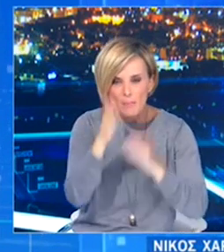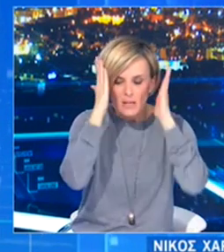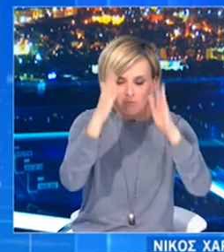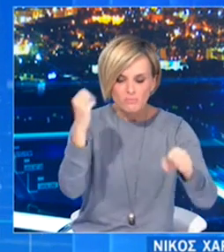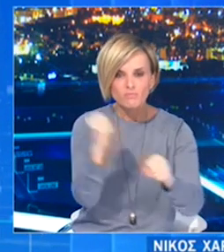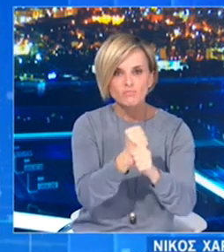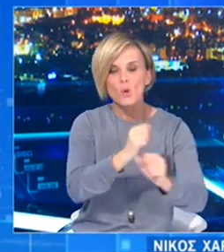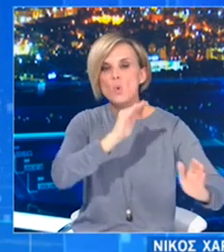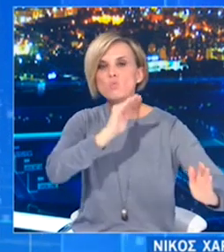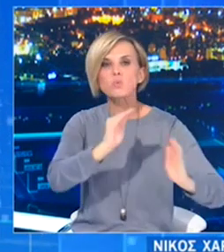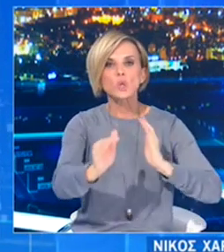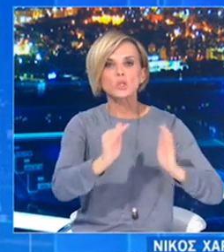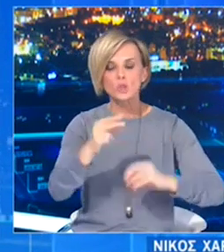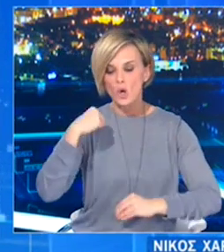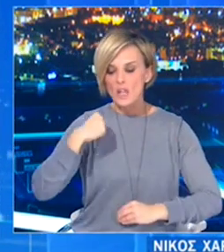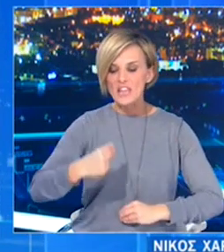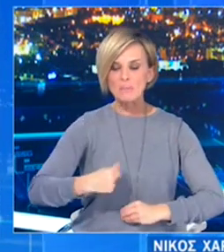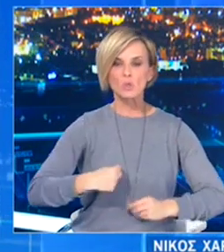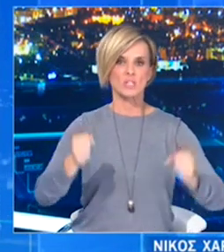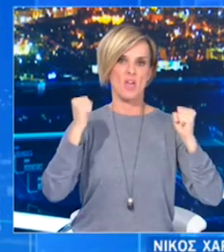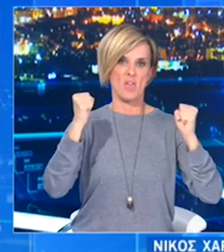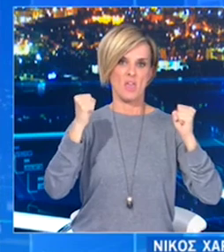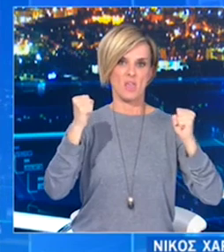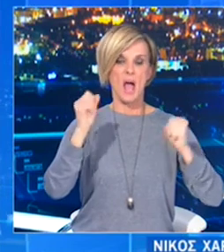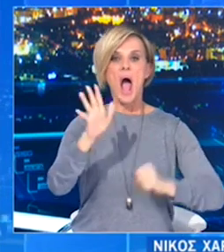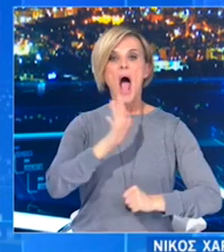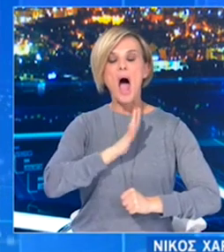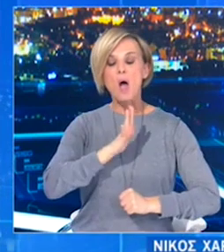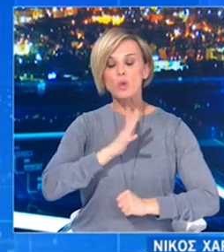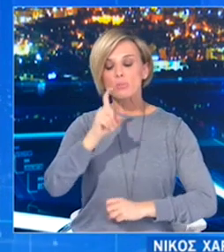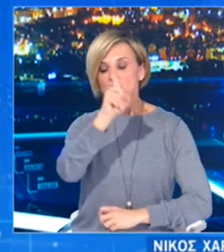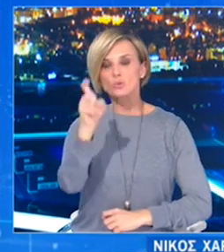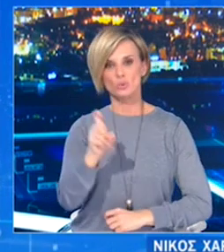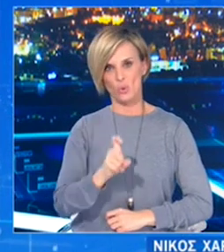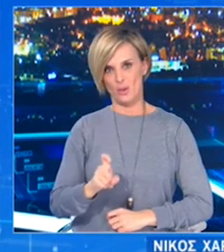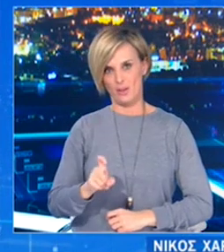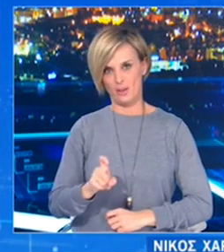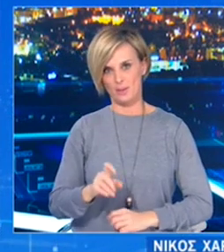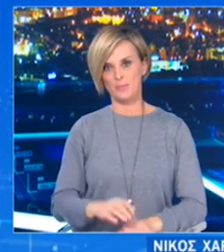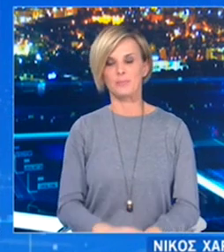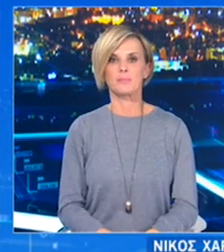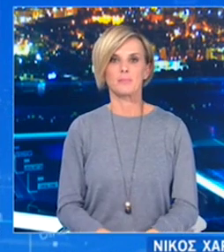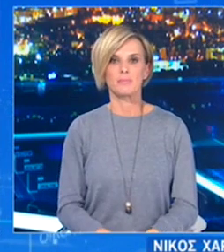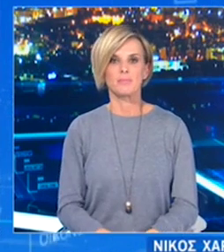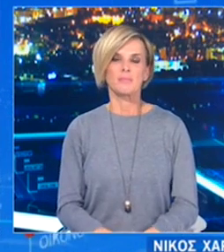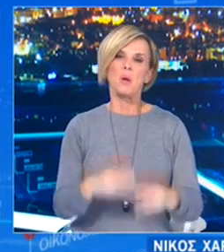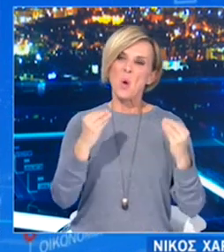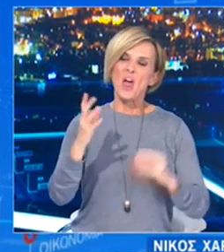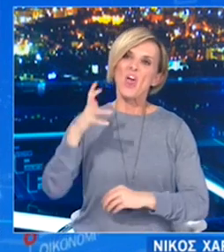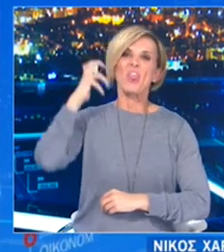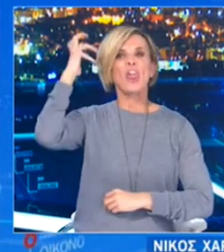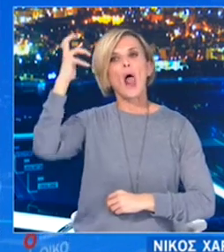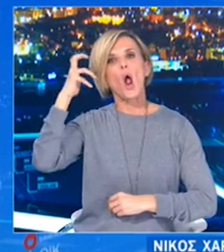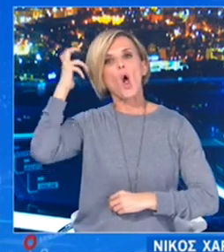να πώς θα προασπίσουν το δημόσιο συμφέρον, την δημόσια υγεία, την ανθρώπινη ζωή. Και καλό είναι πέρα από την θεωρητική ανάλυση